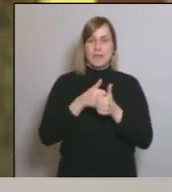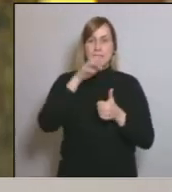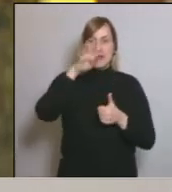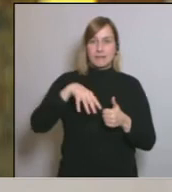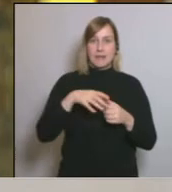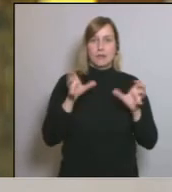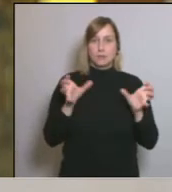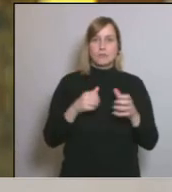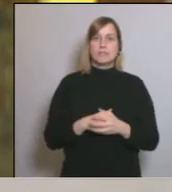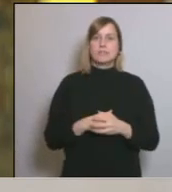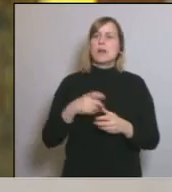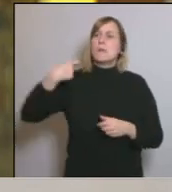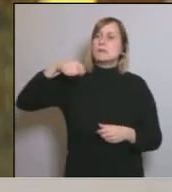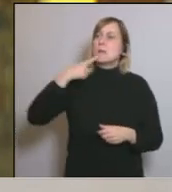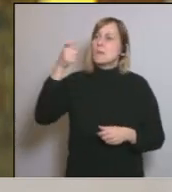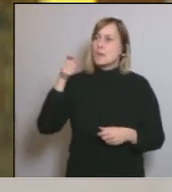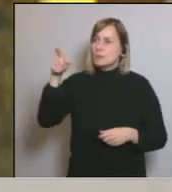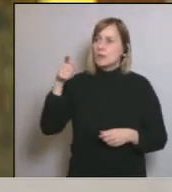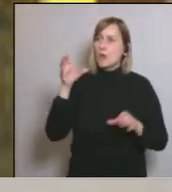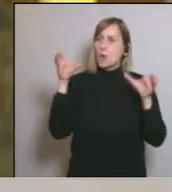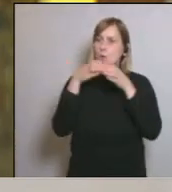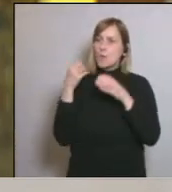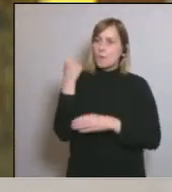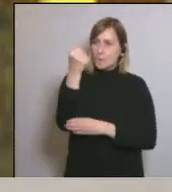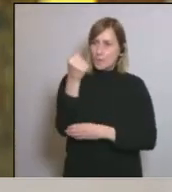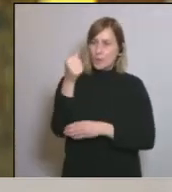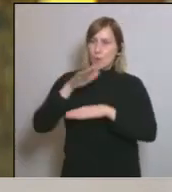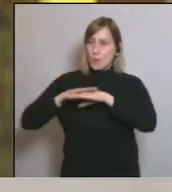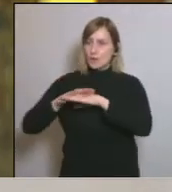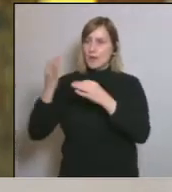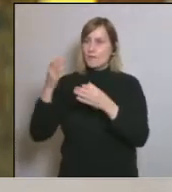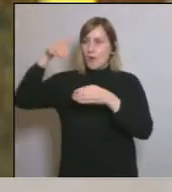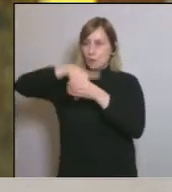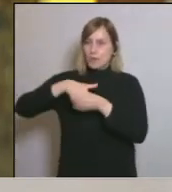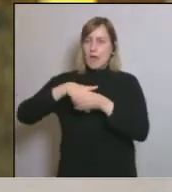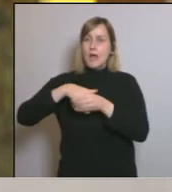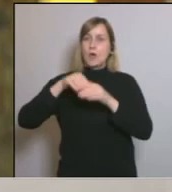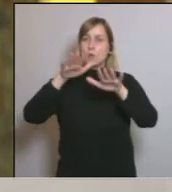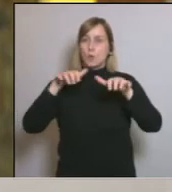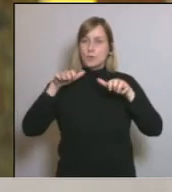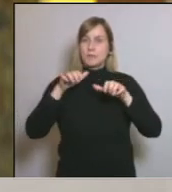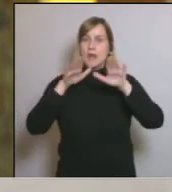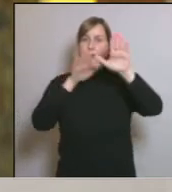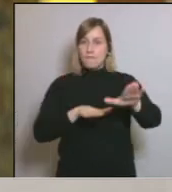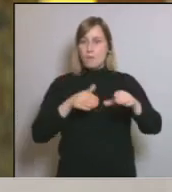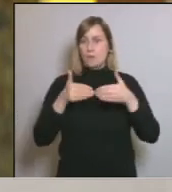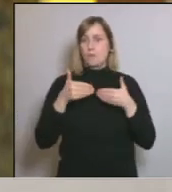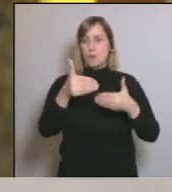President els grups que donen suport al seu govern han de votar al Congrés a favor de la pròrroga de l'estat d'alarma